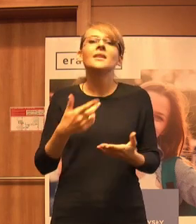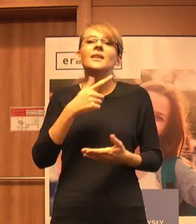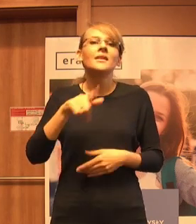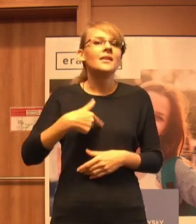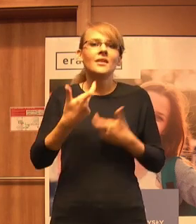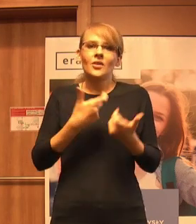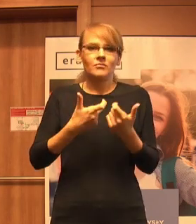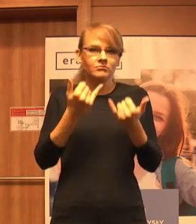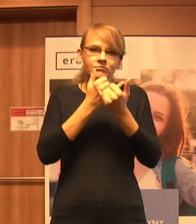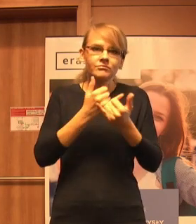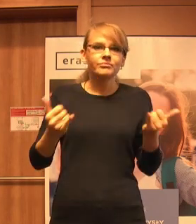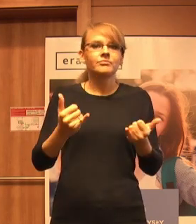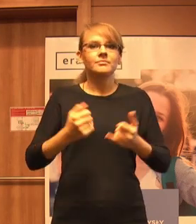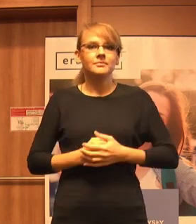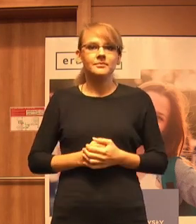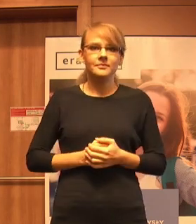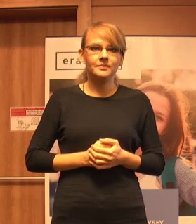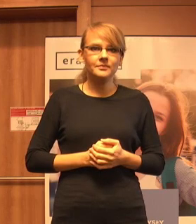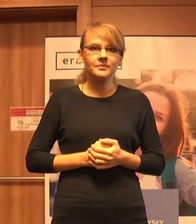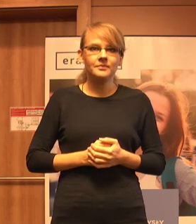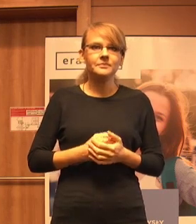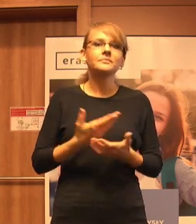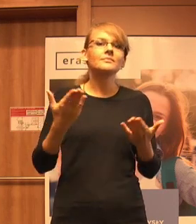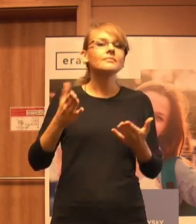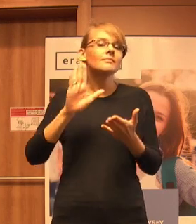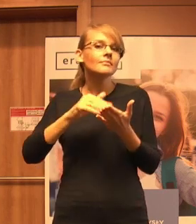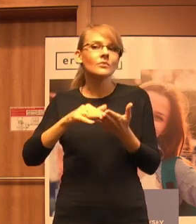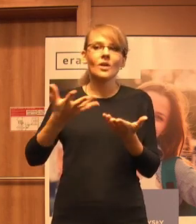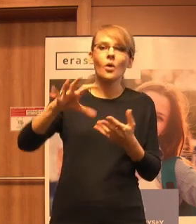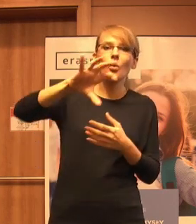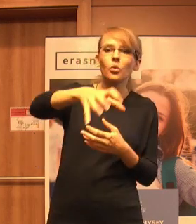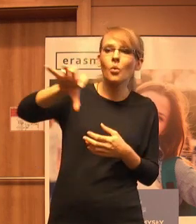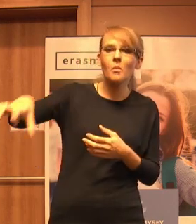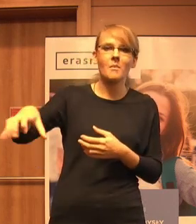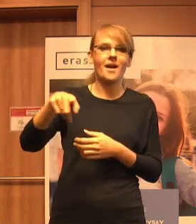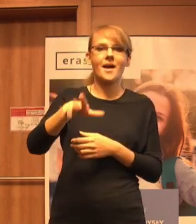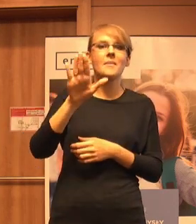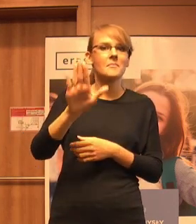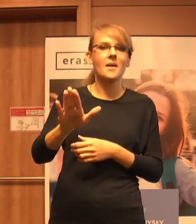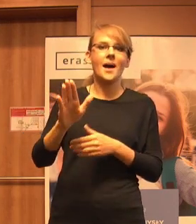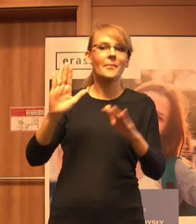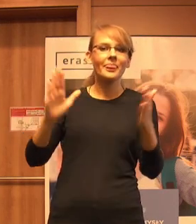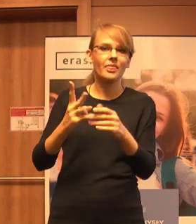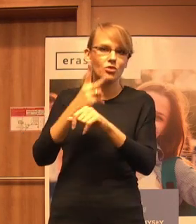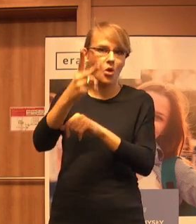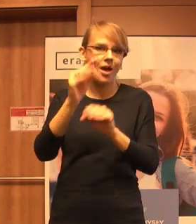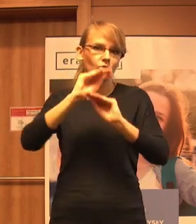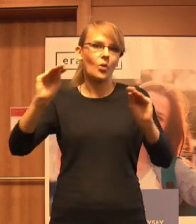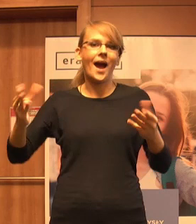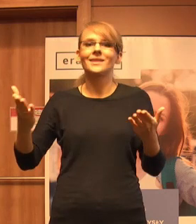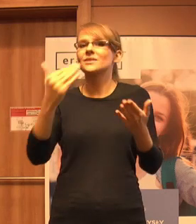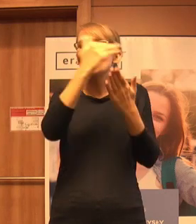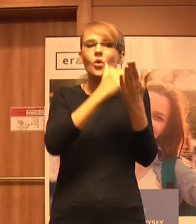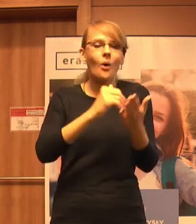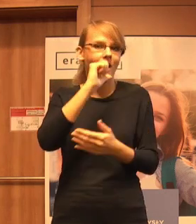grupy, które mają trudniejszy dostęp do edukacji, czy właśnie do programów europejskich,